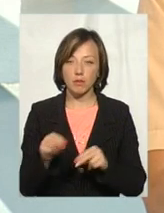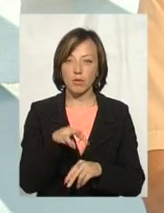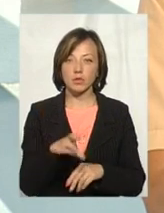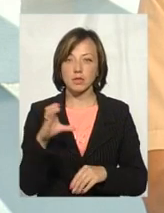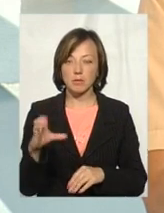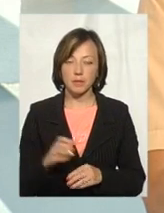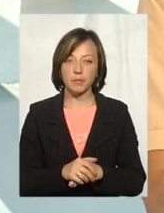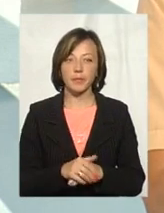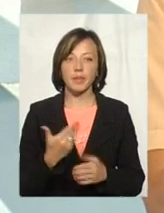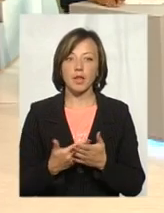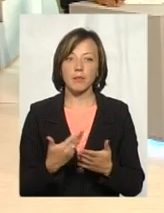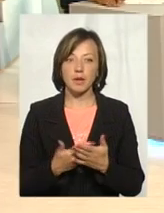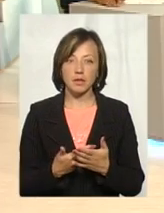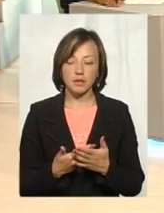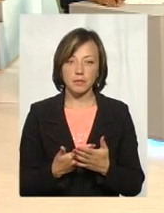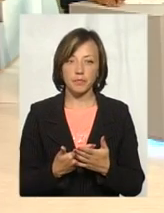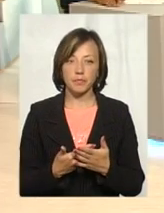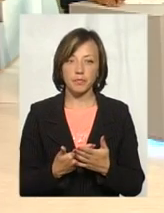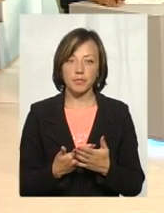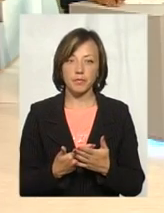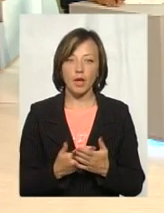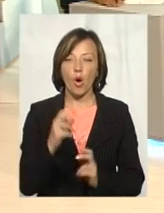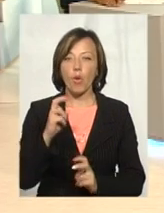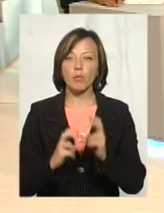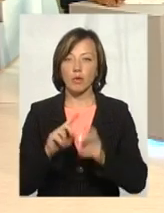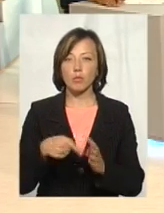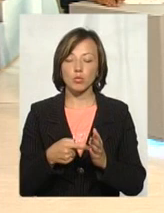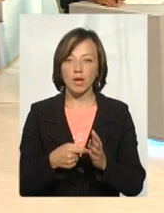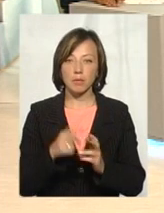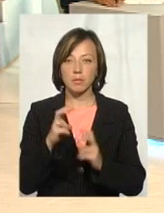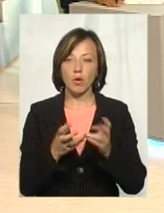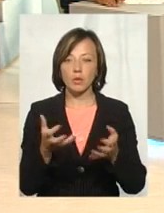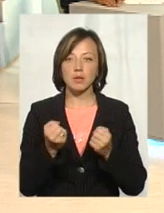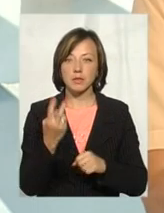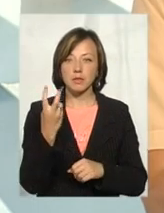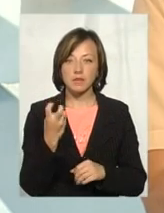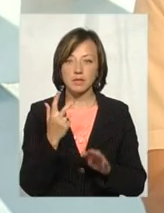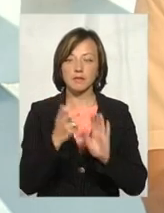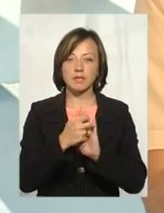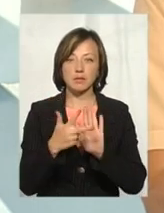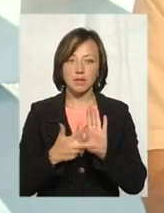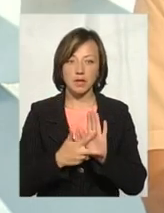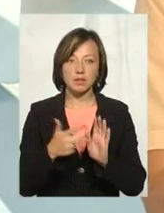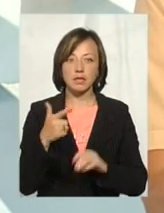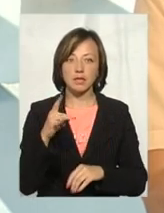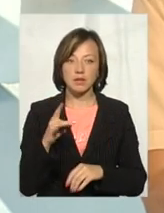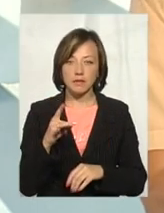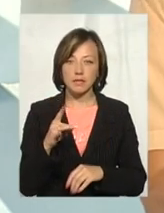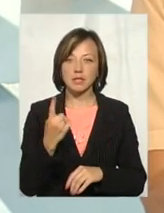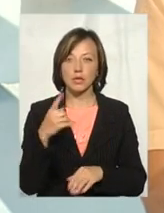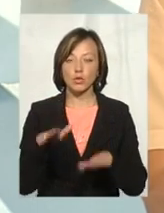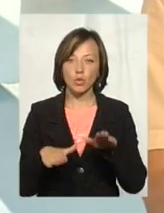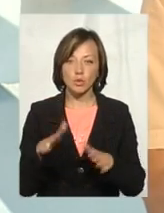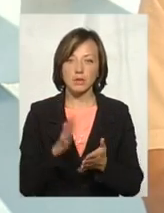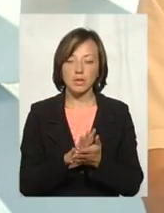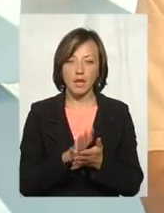Миколи Степановича, наприклад, те, що комбінат комунальних підприємств отримує 218 гривень за тонну сміття,